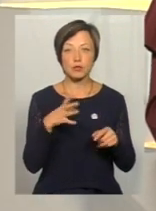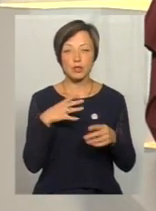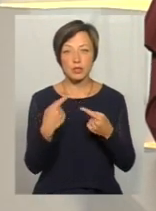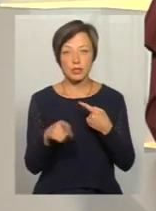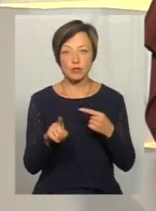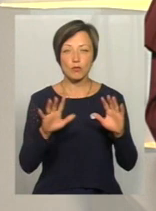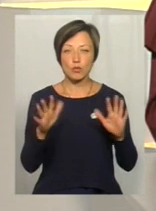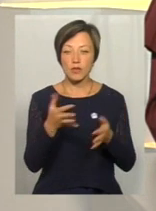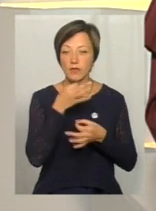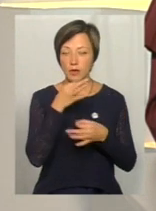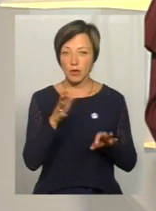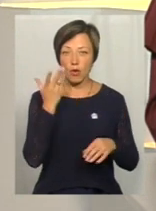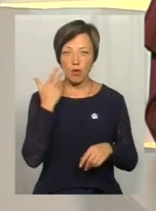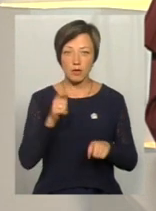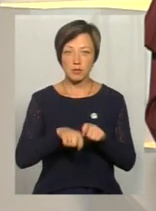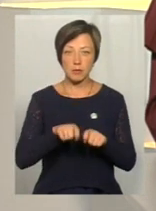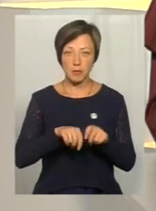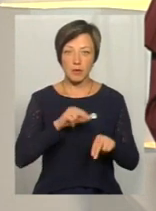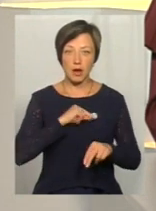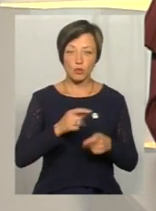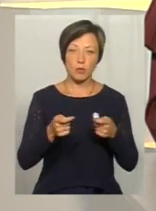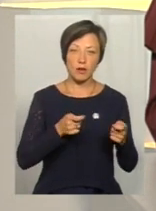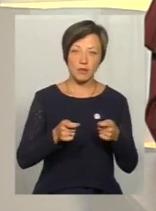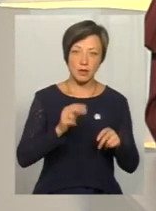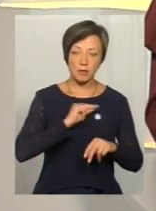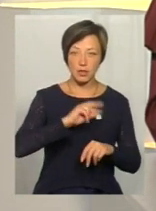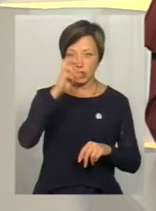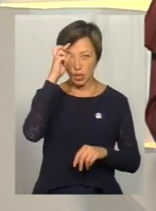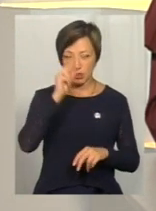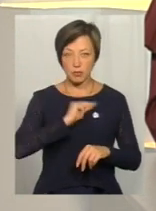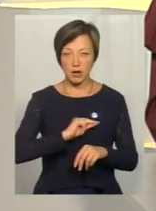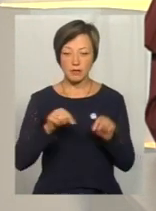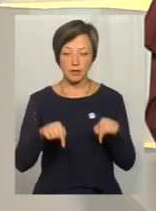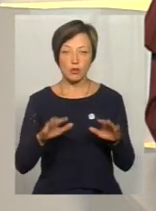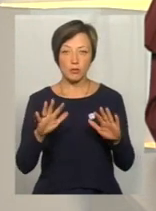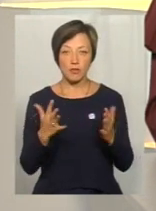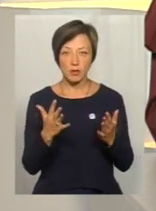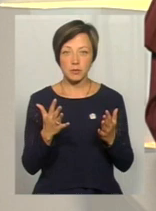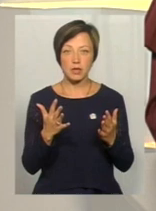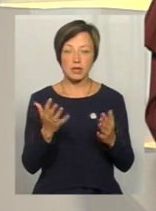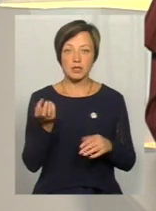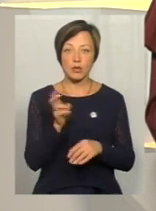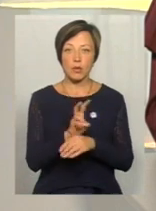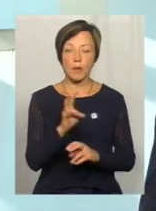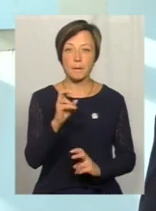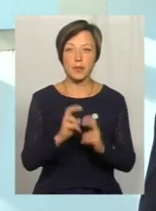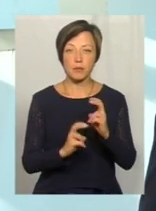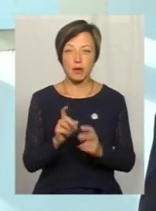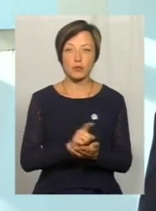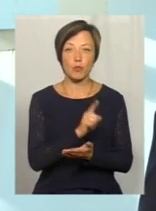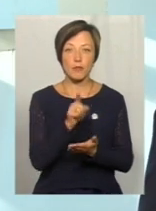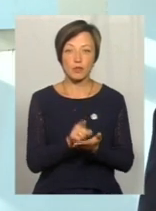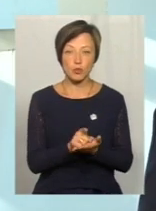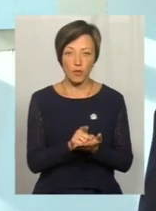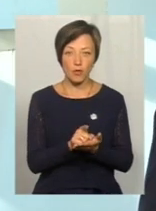в будь-якому випадку, коли інспектора праці або спеціаліста управління праці, чи держпраці, в даному випадку, а заходи на підприємство, то обов'язково